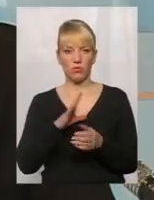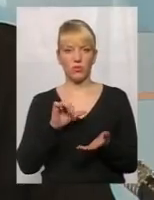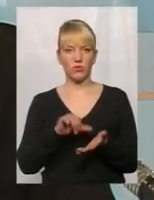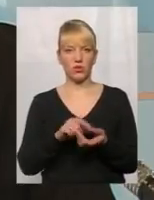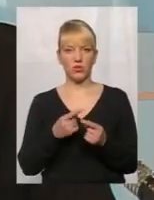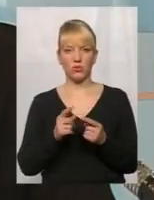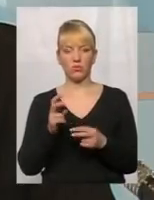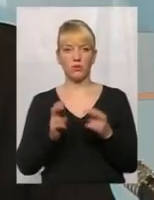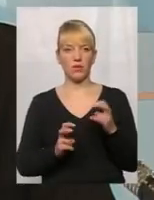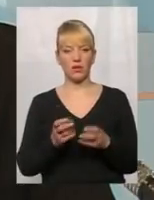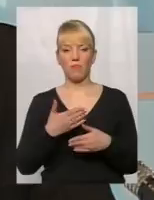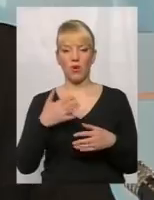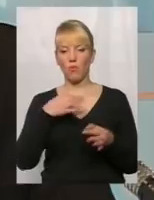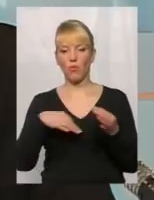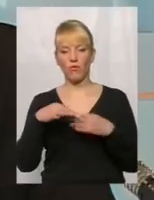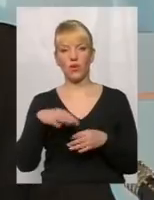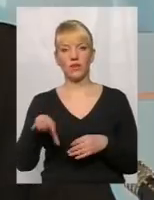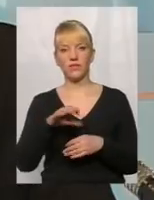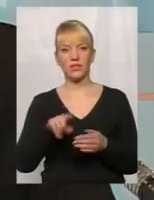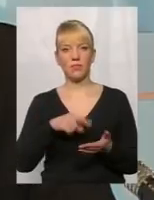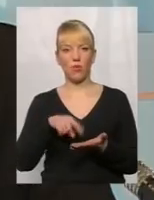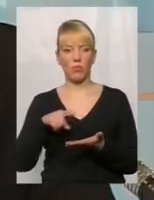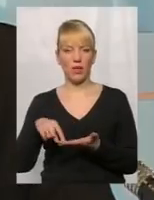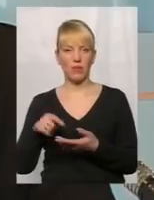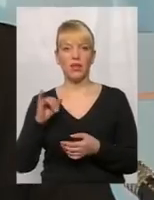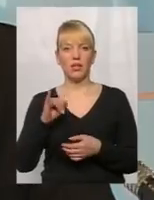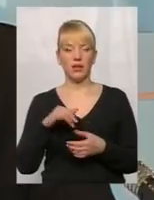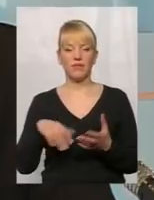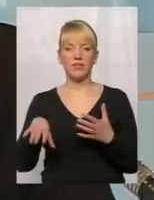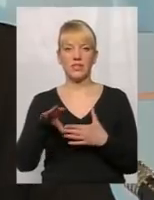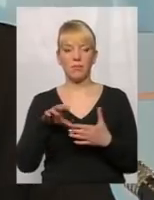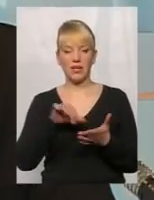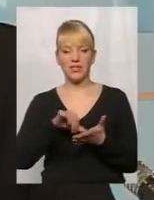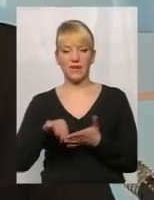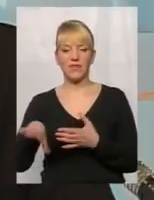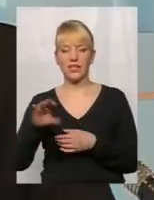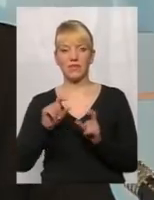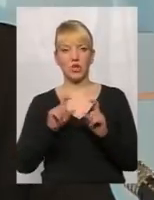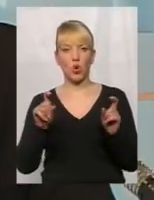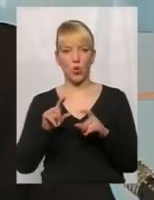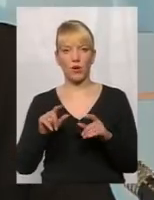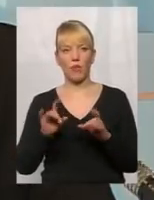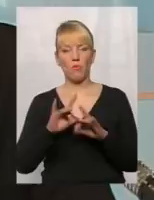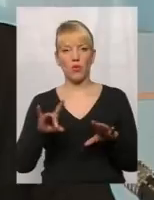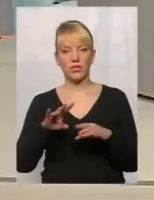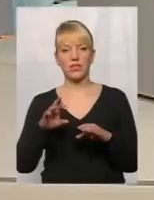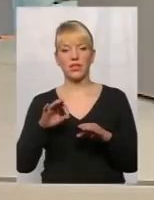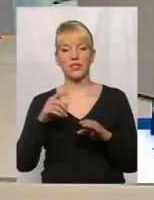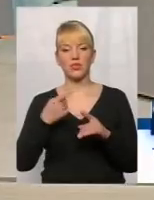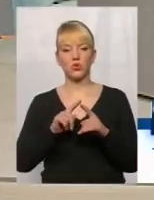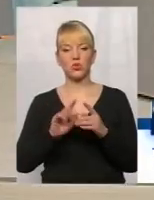підприємстві, ми обговорили всі проблеми. Представники всіх органів пояснили ситуацію по суті